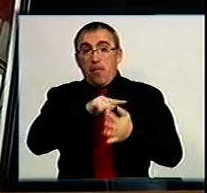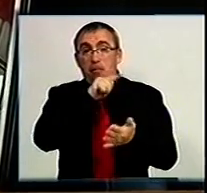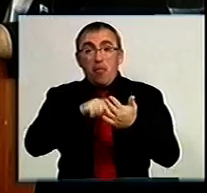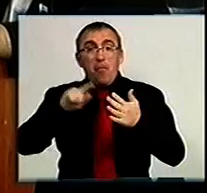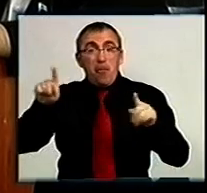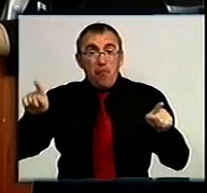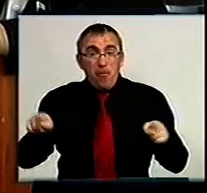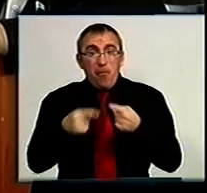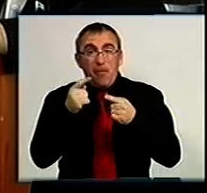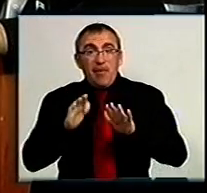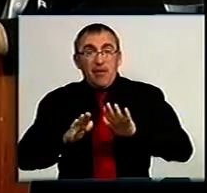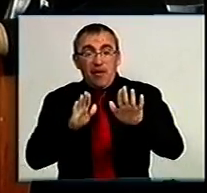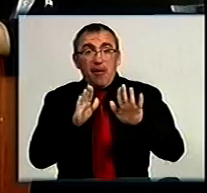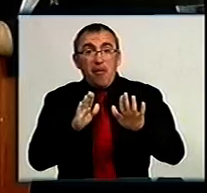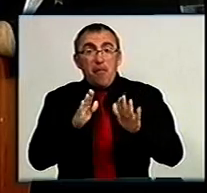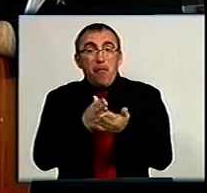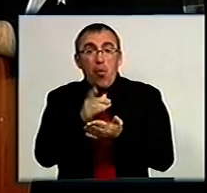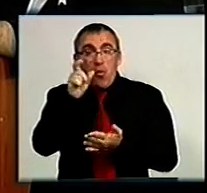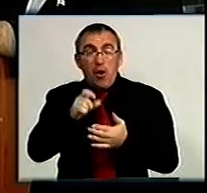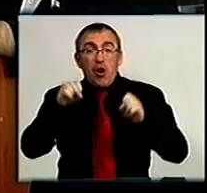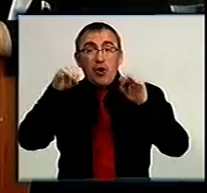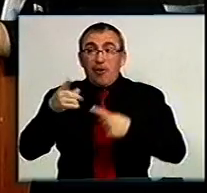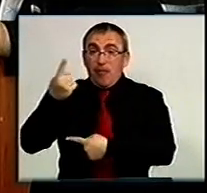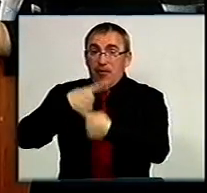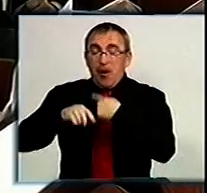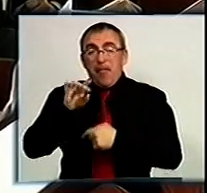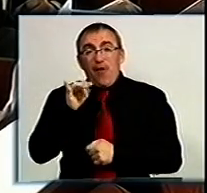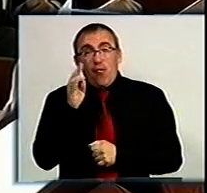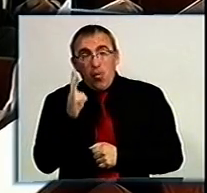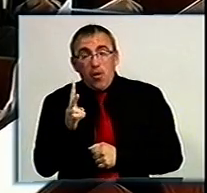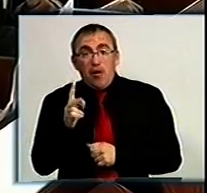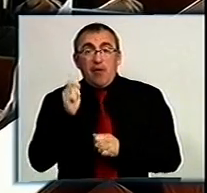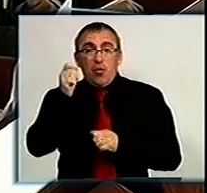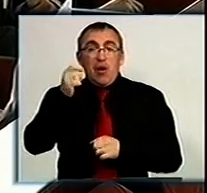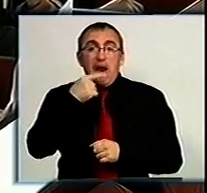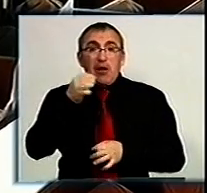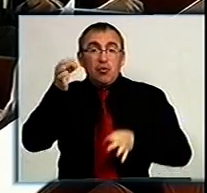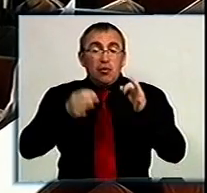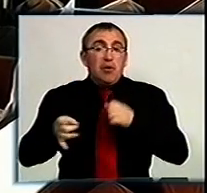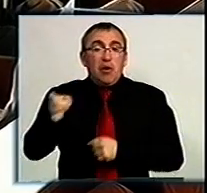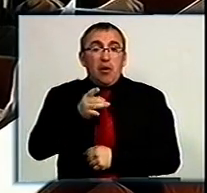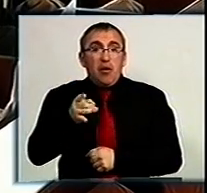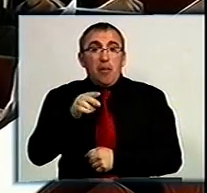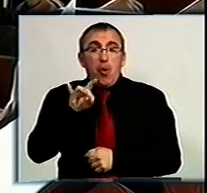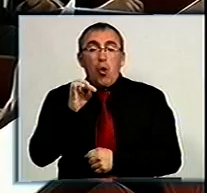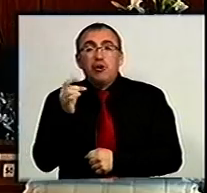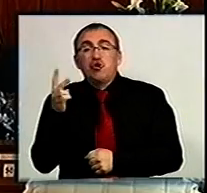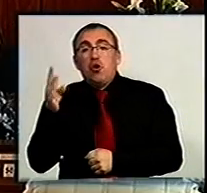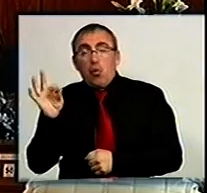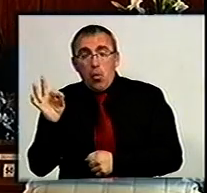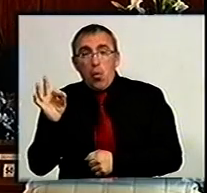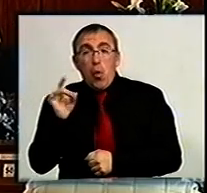поновлення екс-заступників на посадах рішення про повернення перевозника виніс суддя Ленінського райсуду Леонід Плохотніченко.